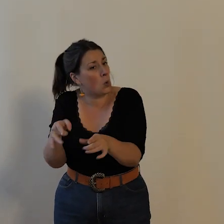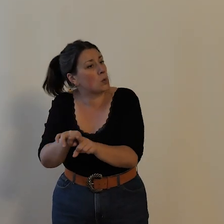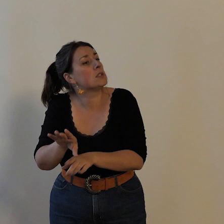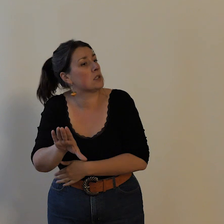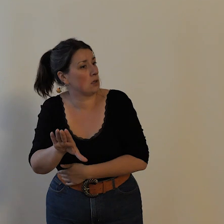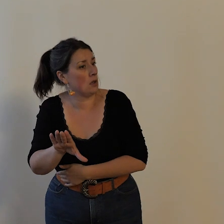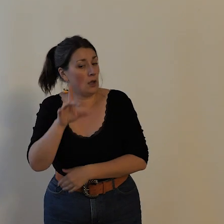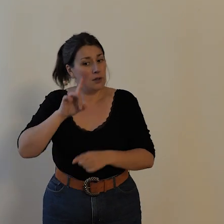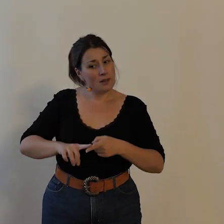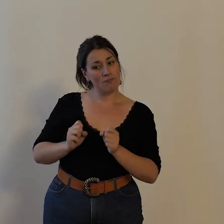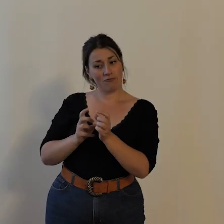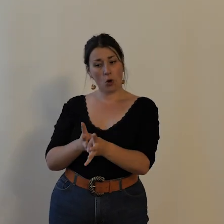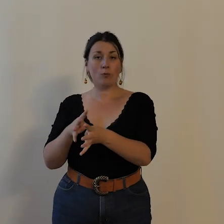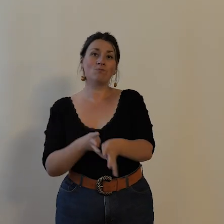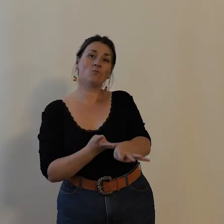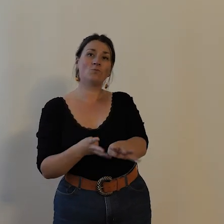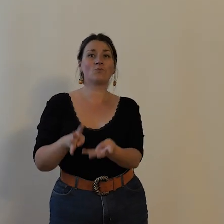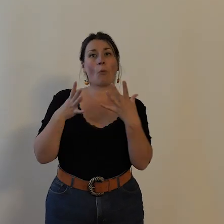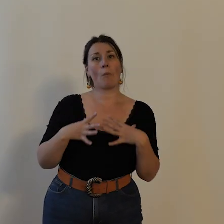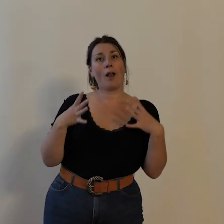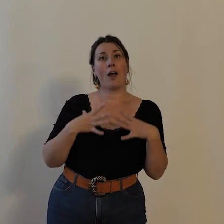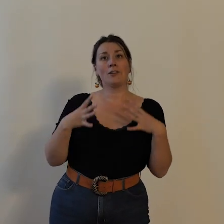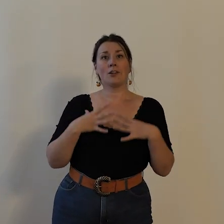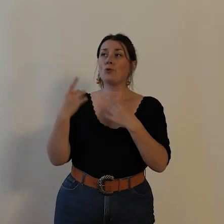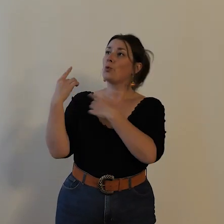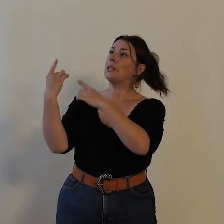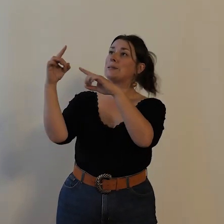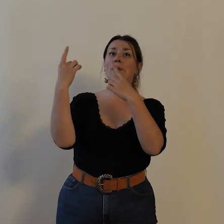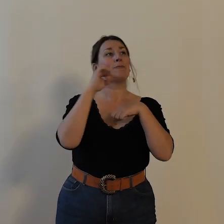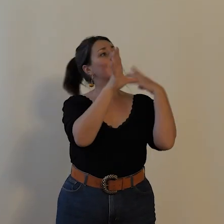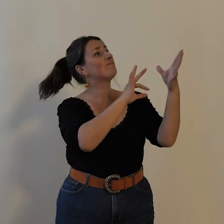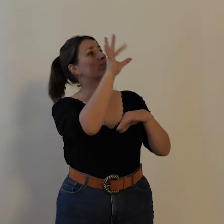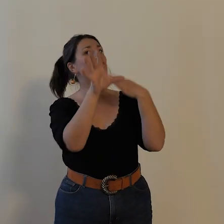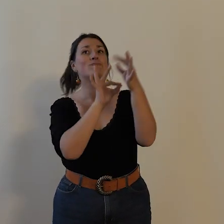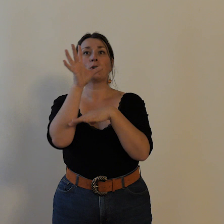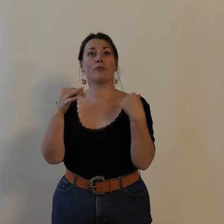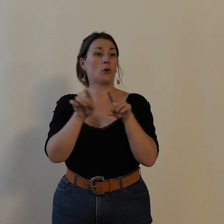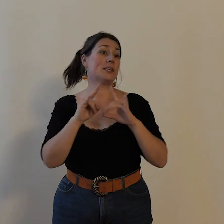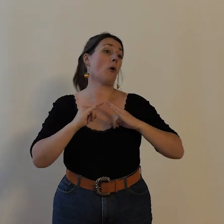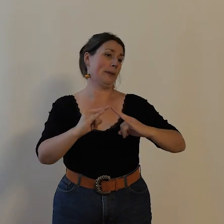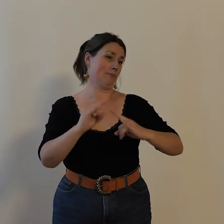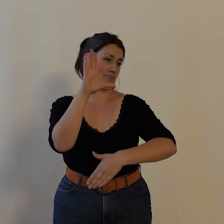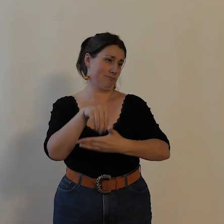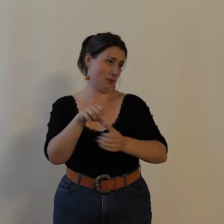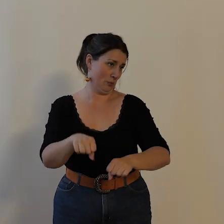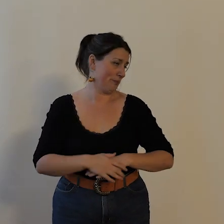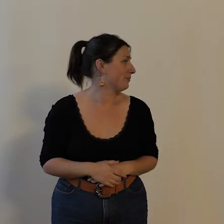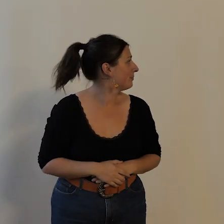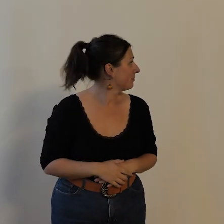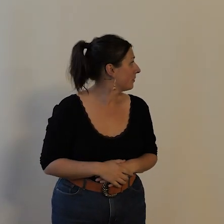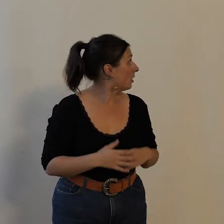à la pratique du cyclotourisme et du camping pour assurer cette propagande